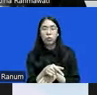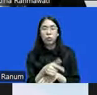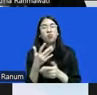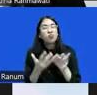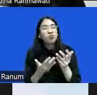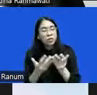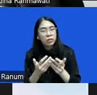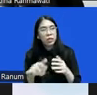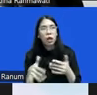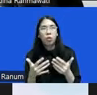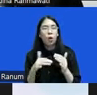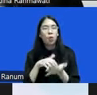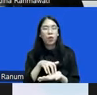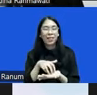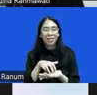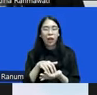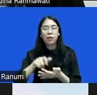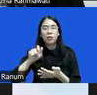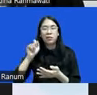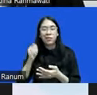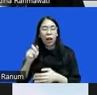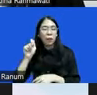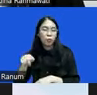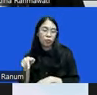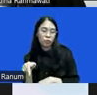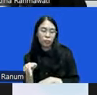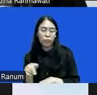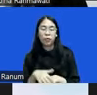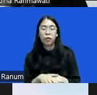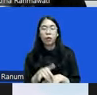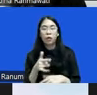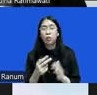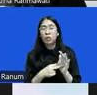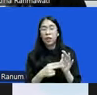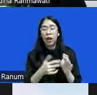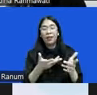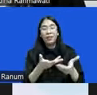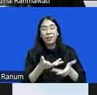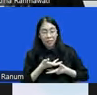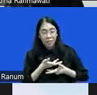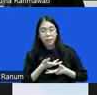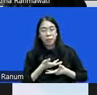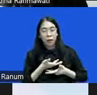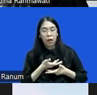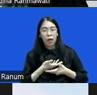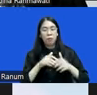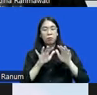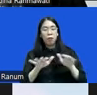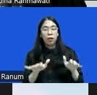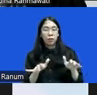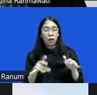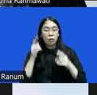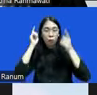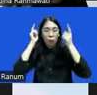ataupun rentan untuk disalahgunakan dia secara nilai bisa diterima dalam banyak spekstrum politik